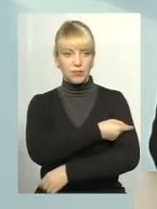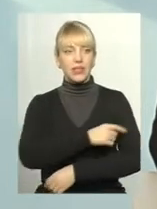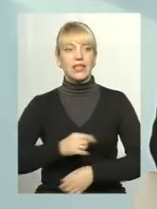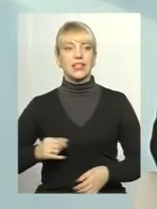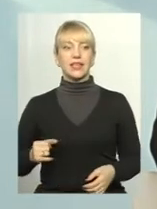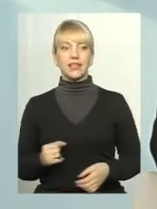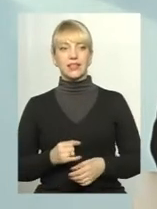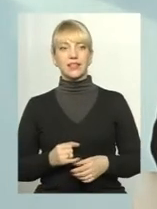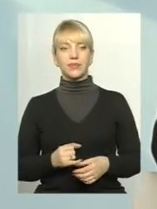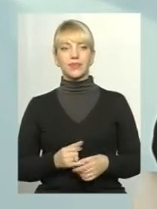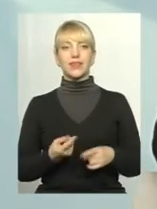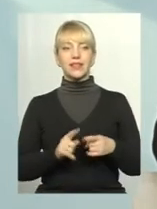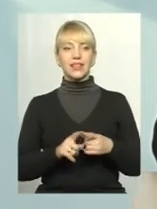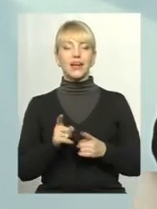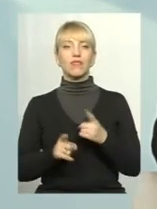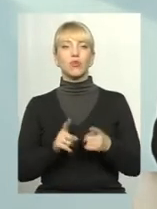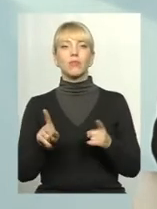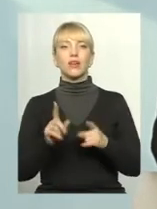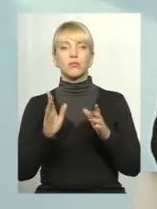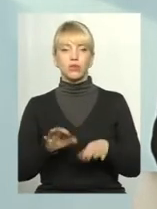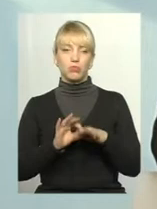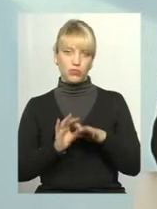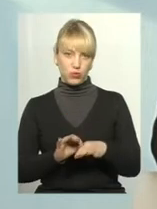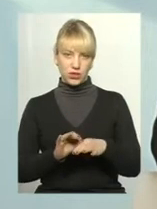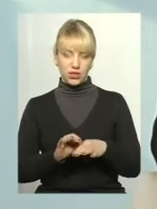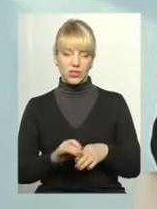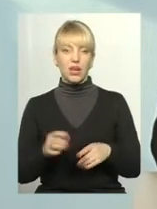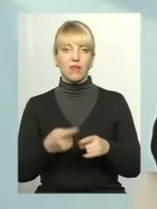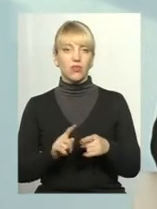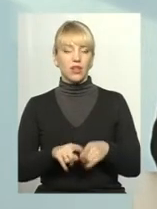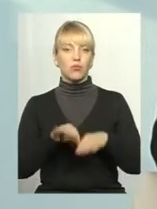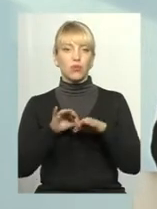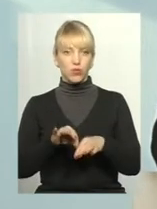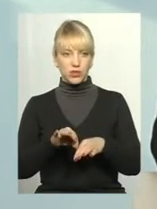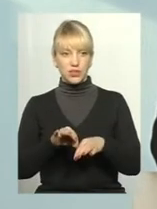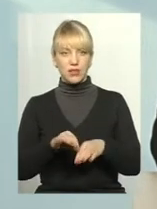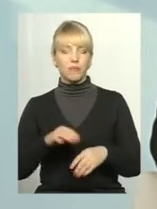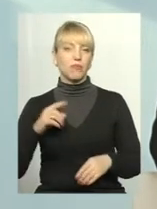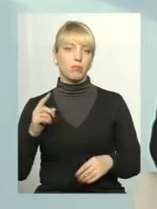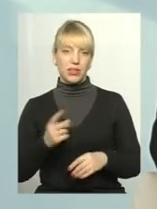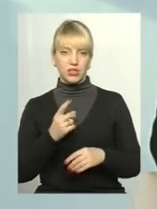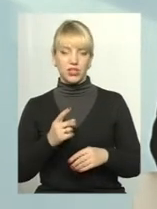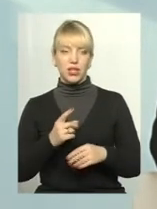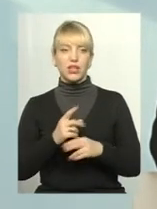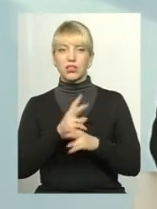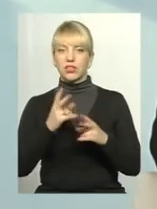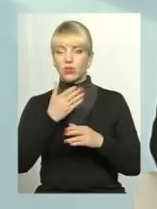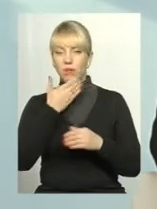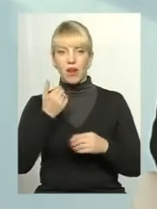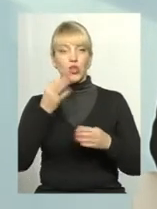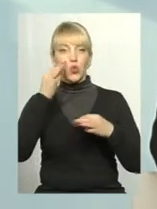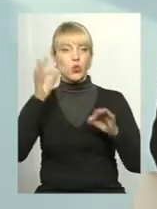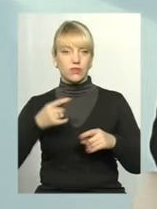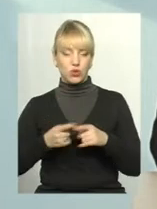і та реформа, яка буде проводитись, вона проводиться вперше, ніхто не має досвіду цих змін,